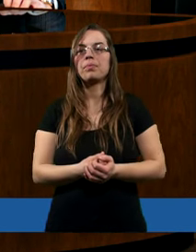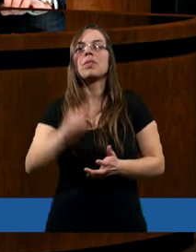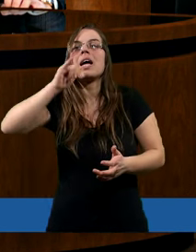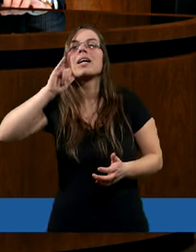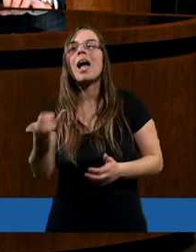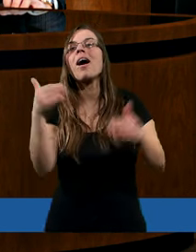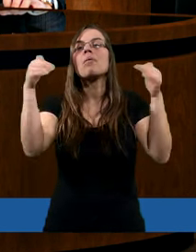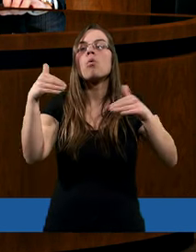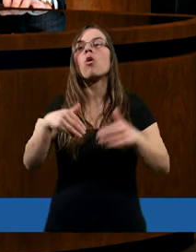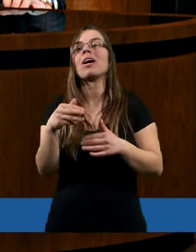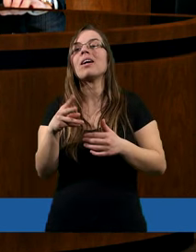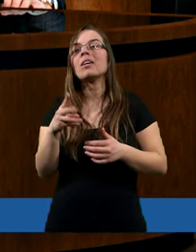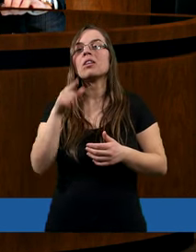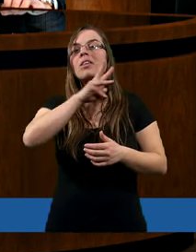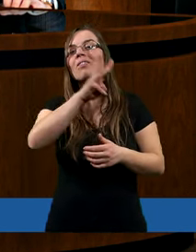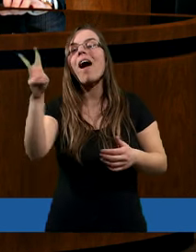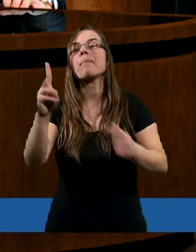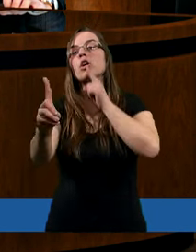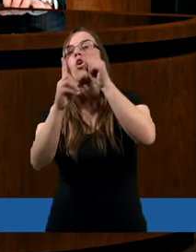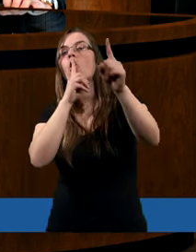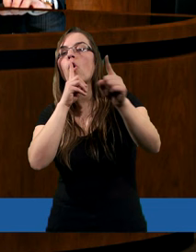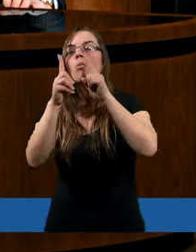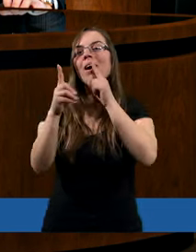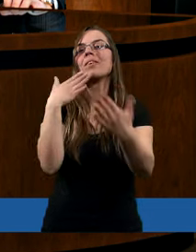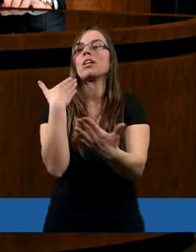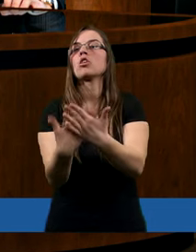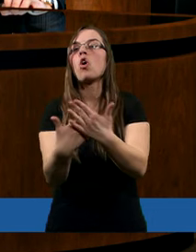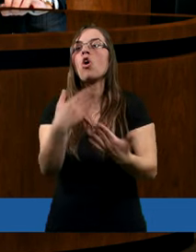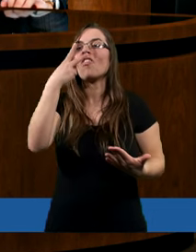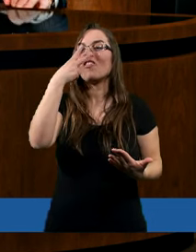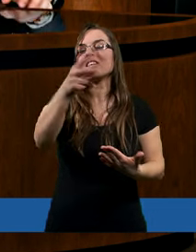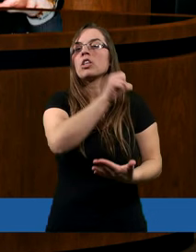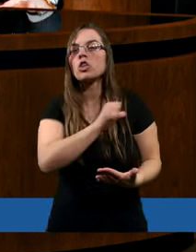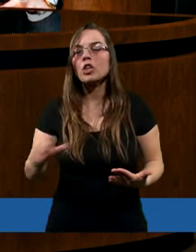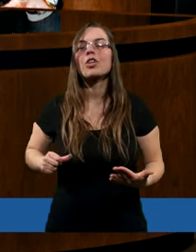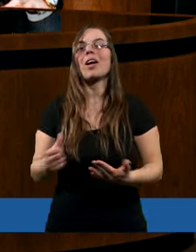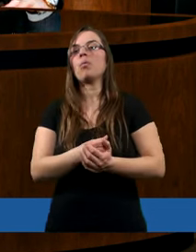Jak mogę z Wami rozmawiać, skoro widzicie,